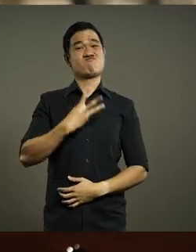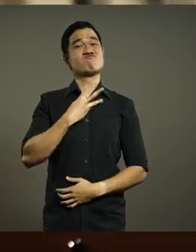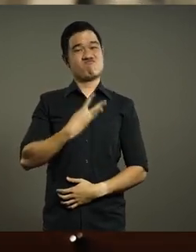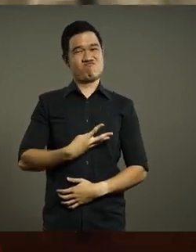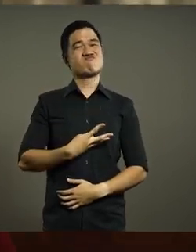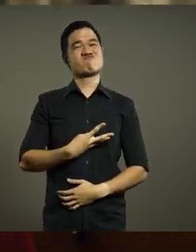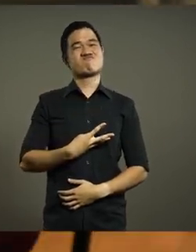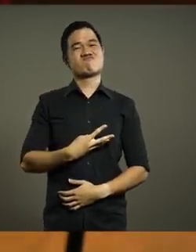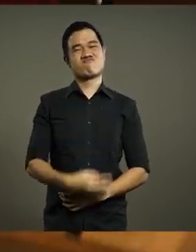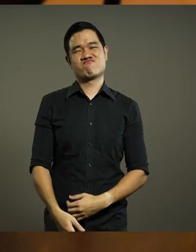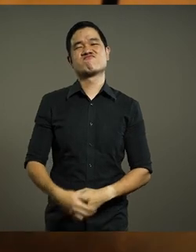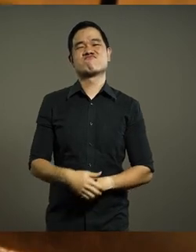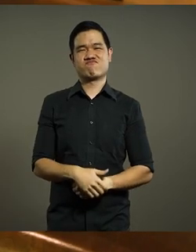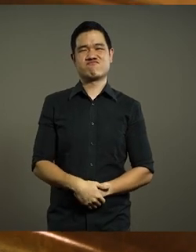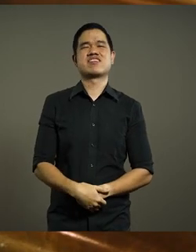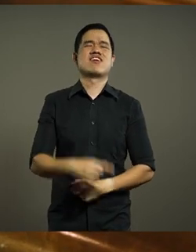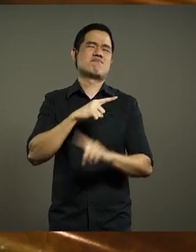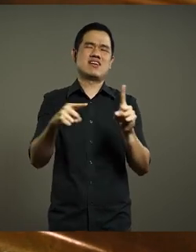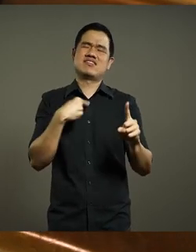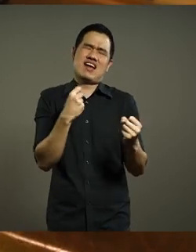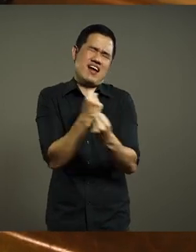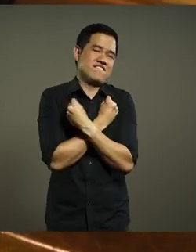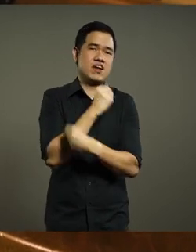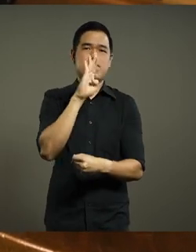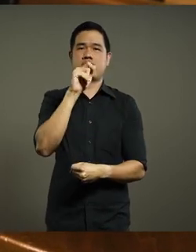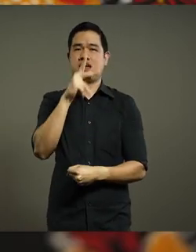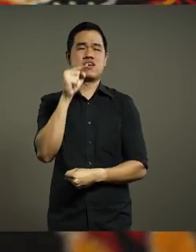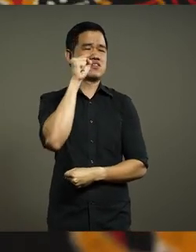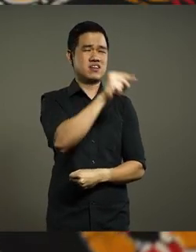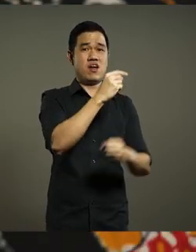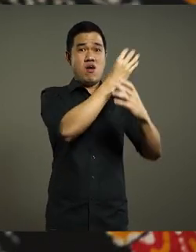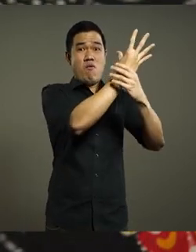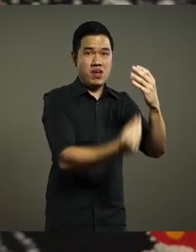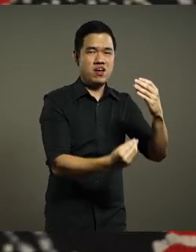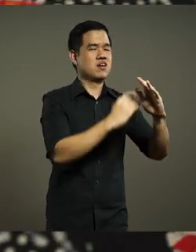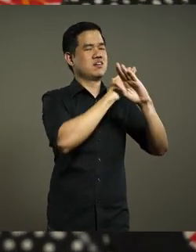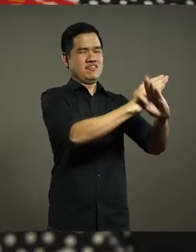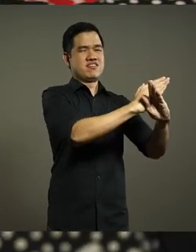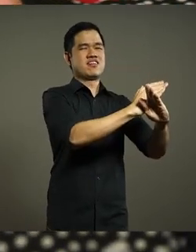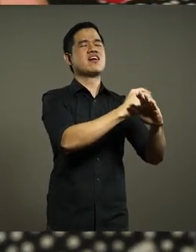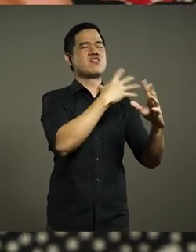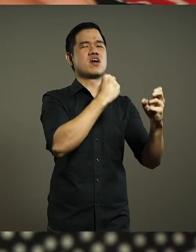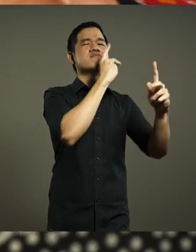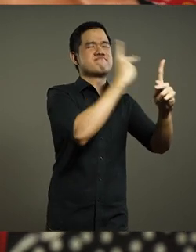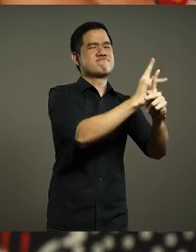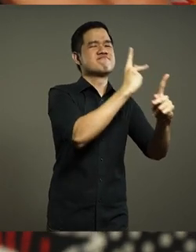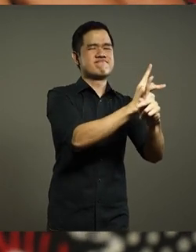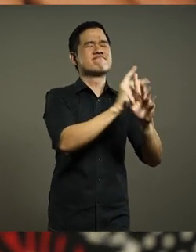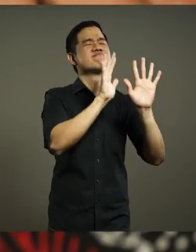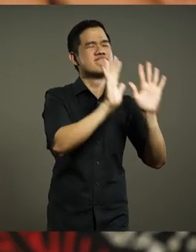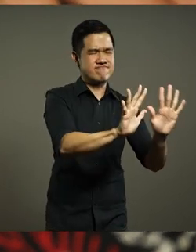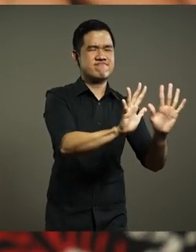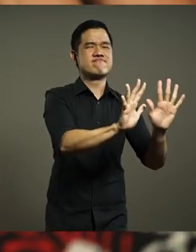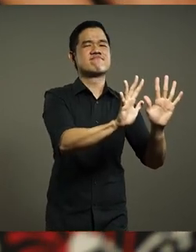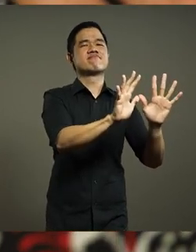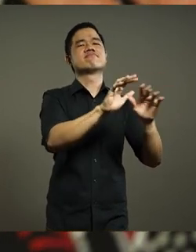apapun yang mereka suka. Namun, sebagai pecinta batik, saya ingin menjaga dan melestarikan batik